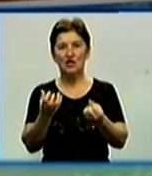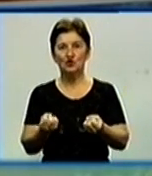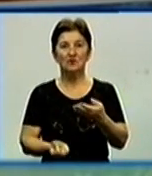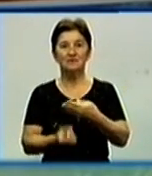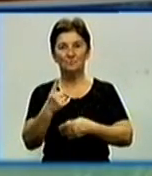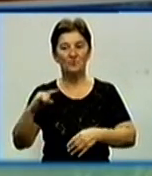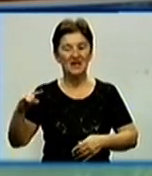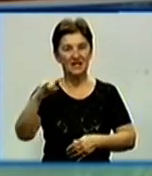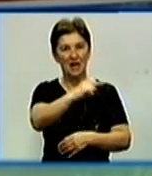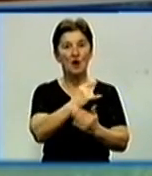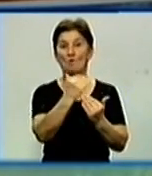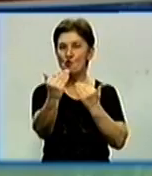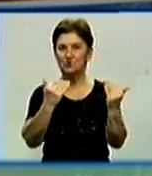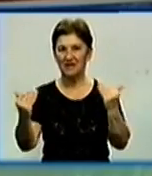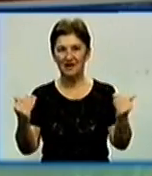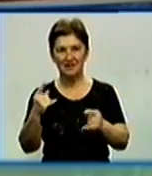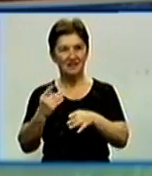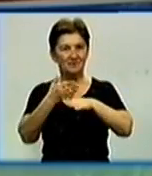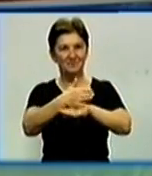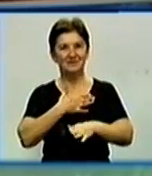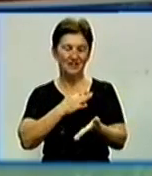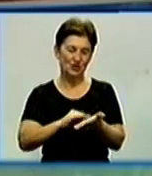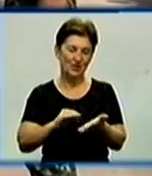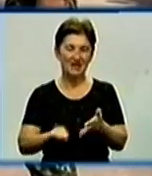літак-музей. Його вже відвідала Віра Шестакова.